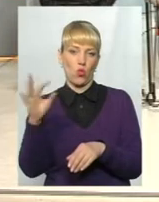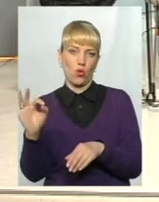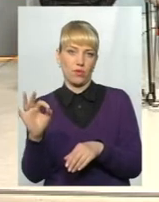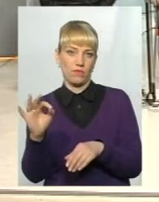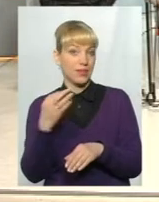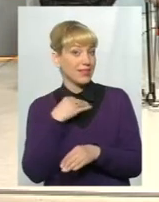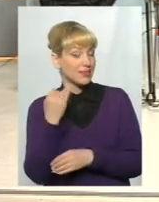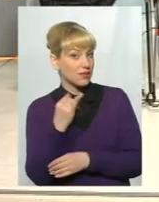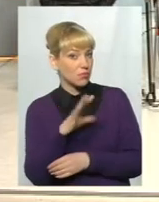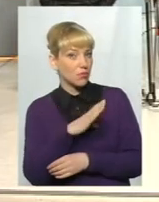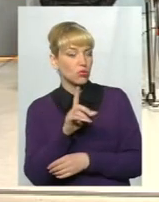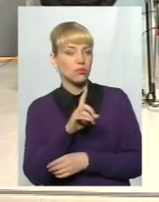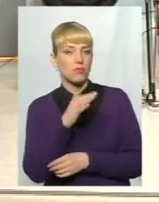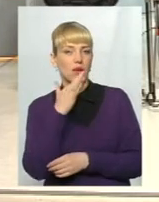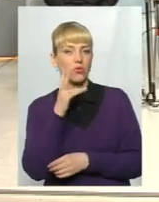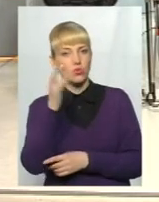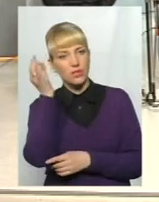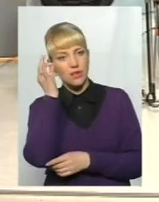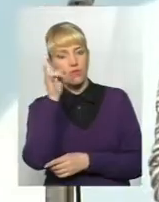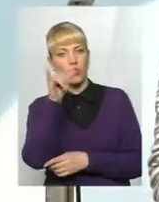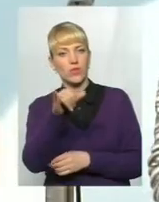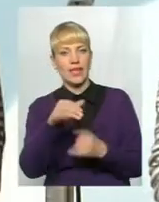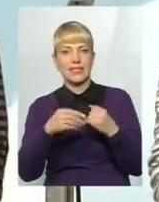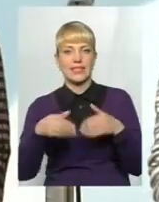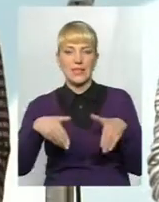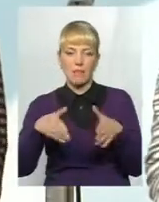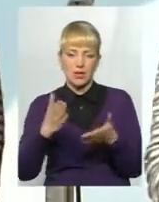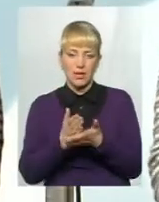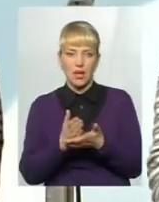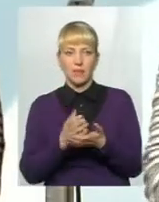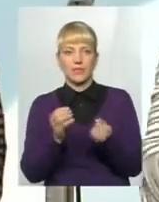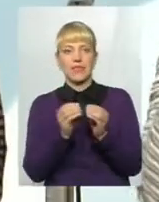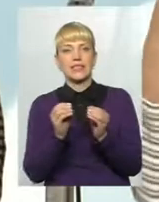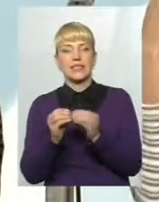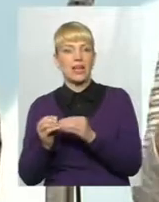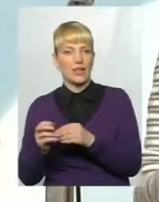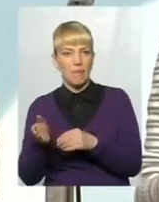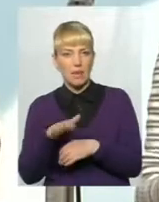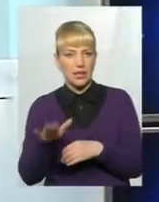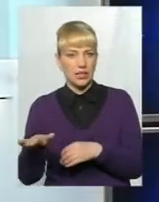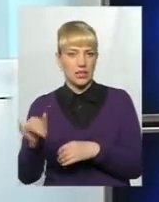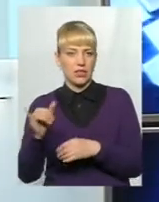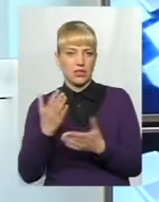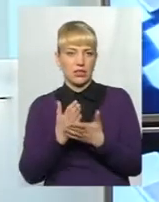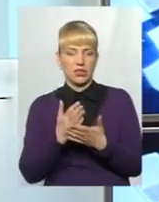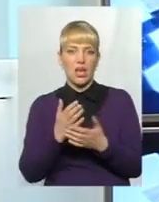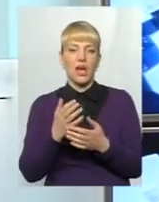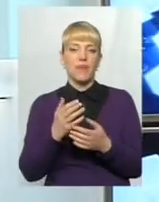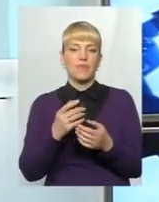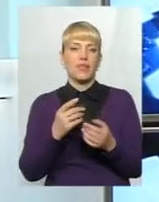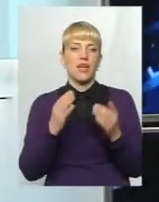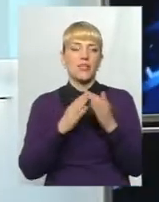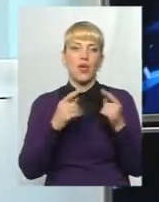дуже було цікаве, тому що багато хто згадував, що в нього земельні ділянки є, там, десятками, що в нього нерухомість є. Так,